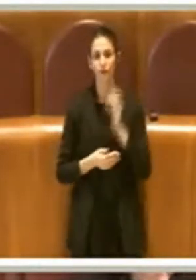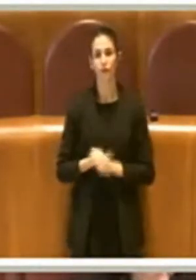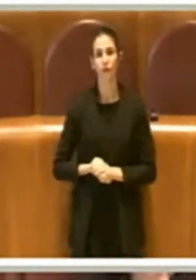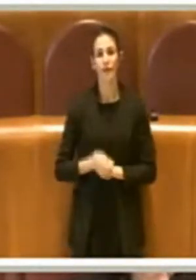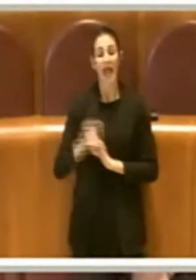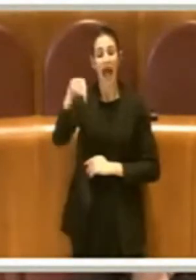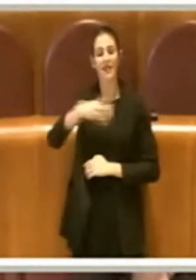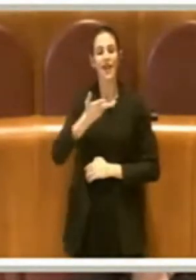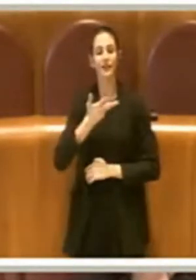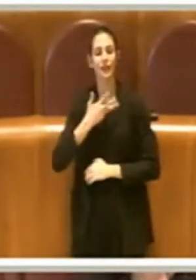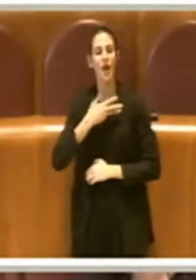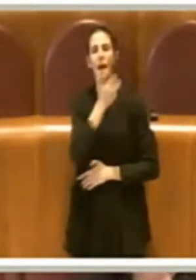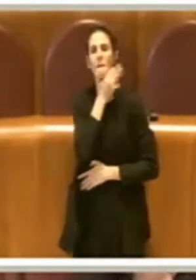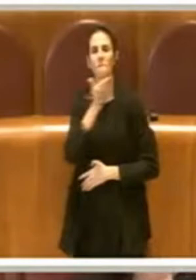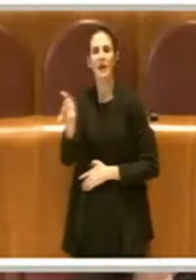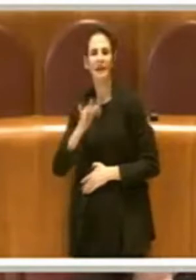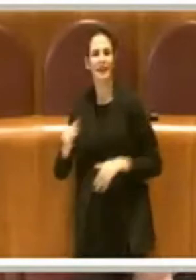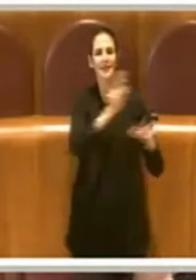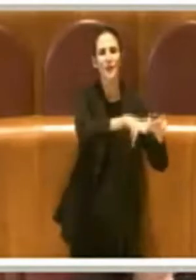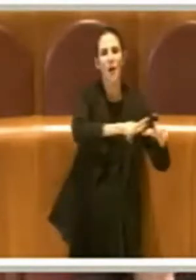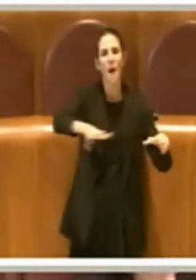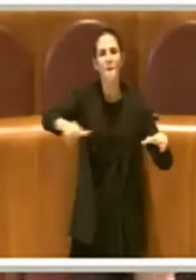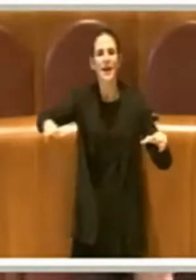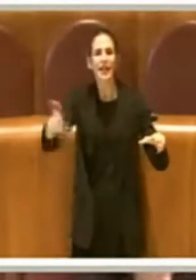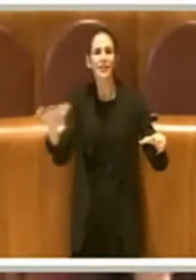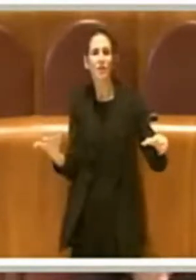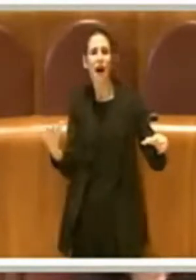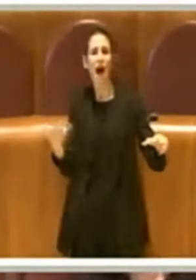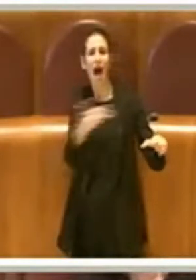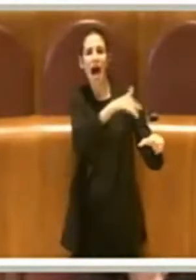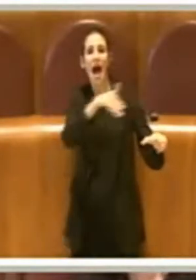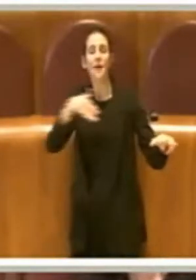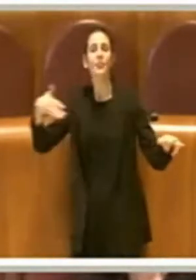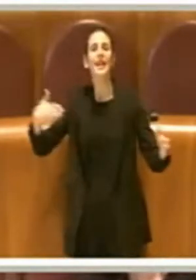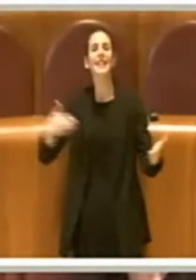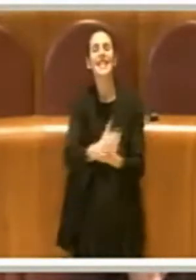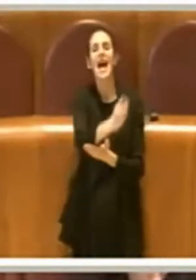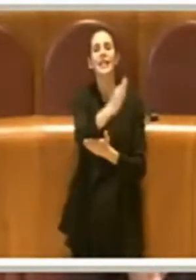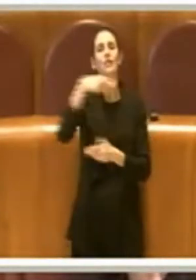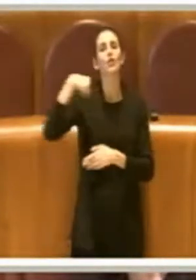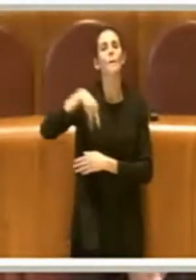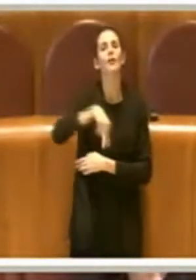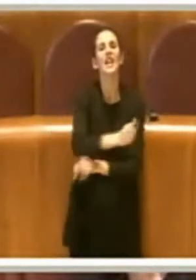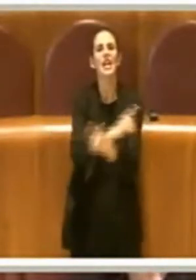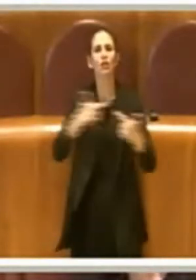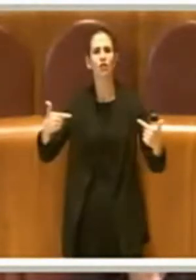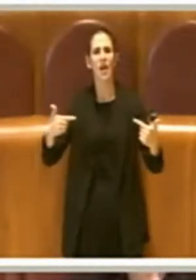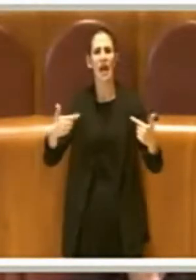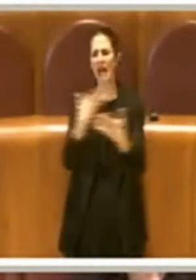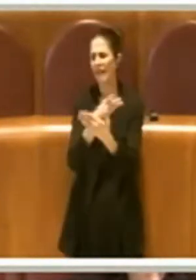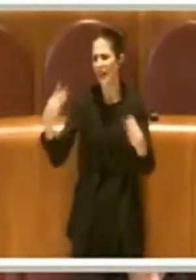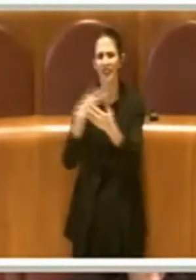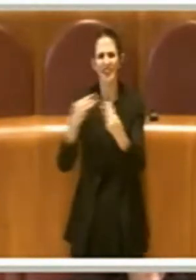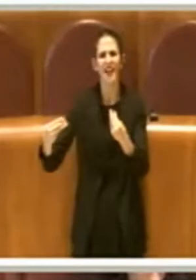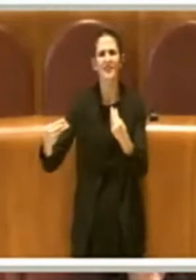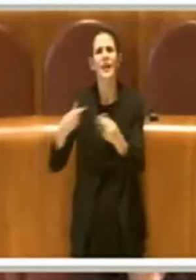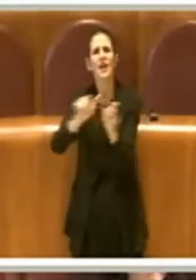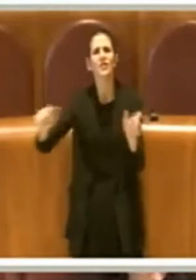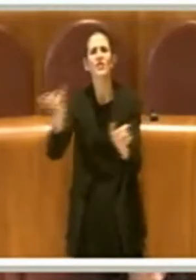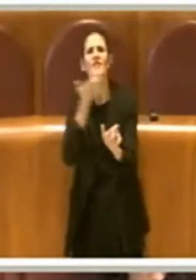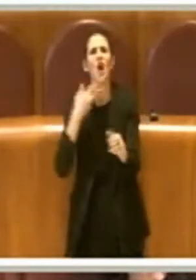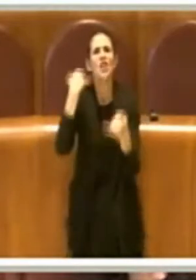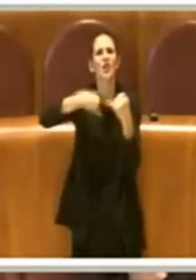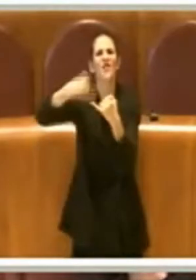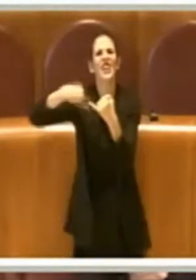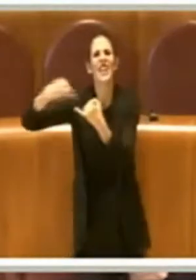Adesso c'è un bellissimo parcheggio laddove già non c'era il transito pedonale, ma ci sono tanti di questi casi che gridano vendetta. E voi non